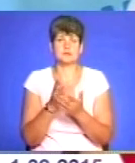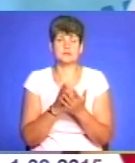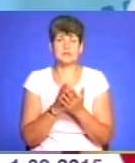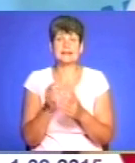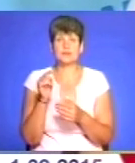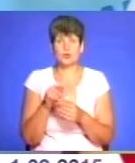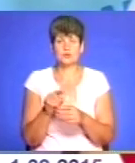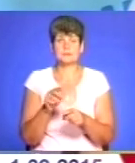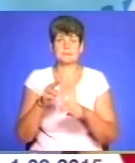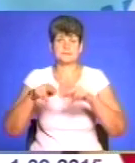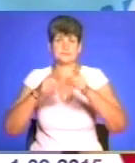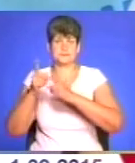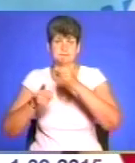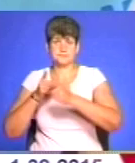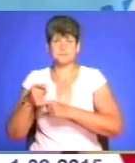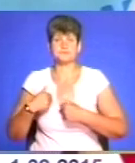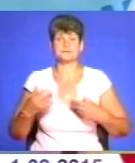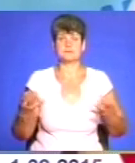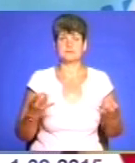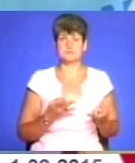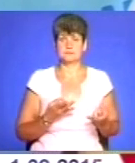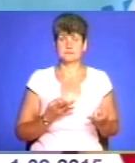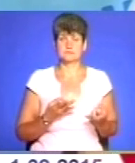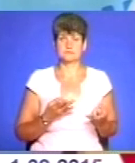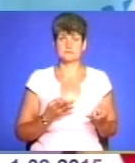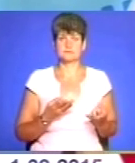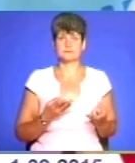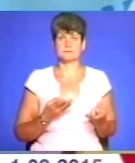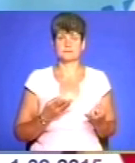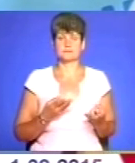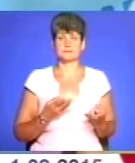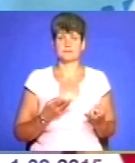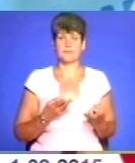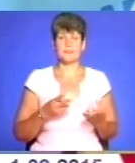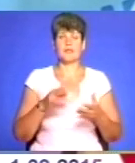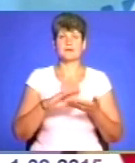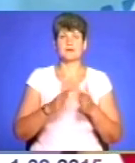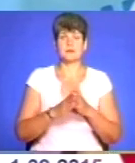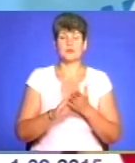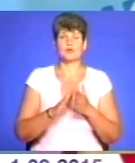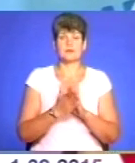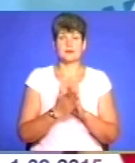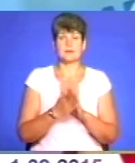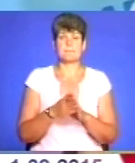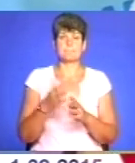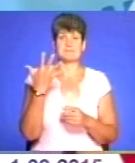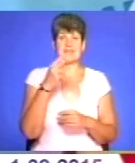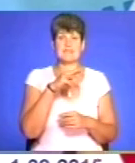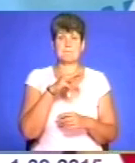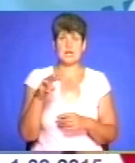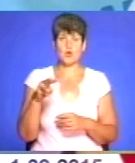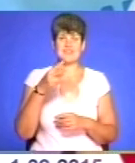Для того, щоб її перебудувати, нам треба, в якому разі ми уклали кредитний договір 5 мільйонів євро,